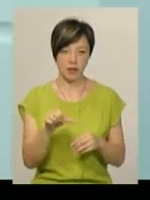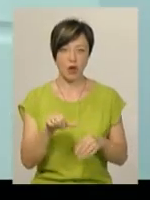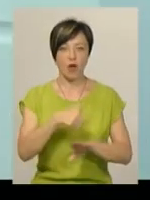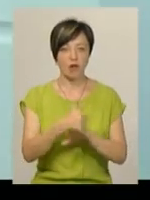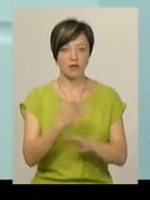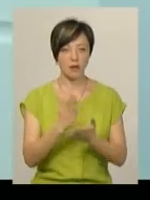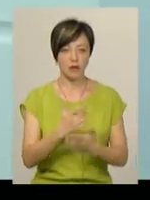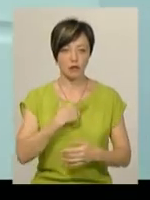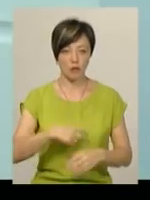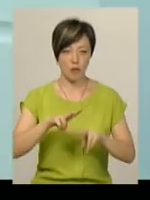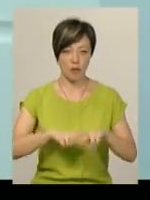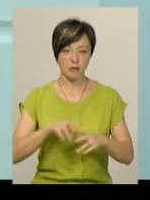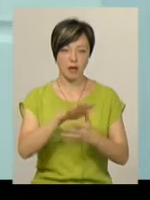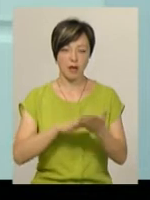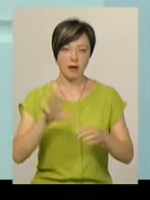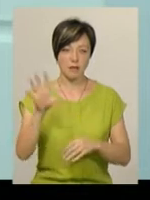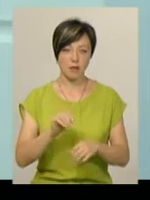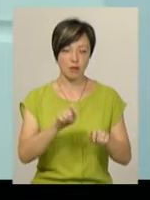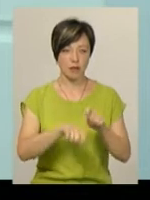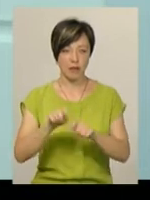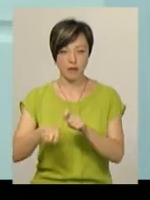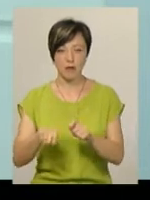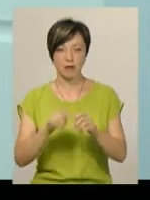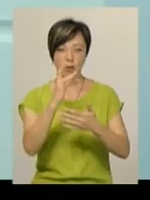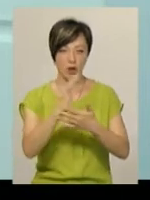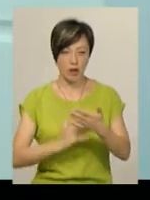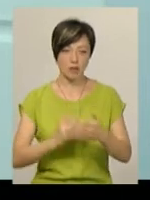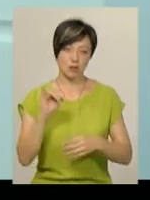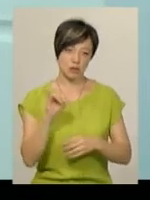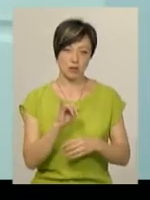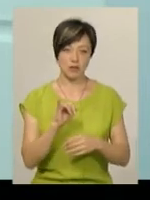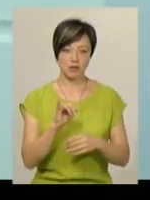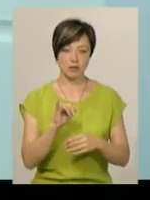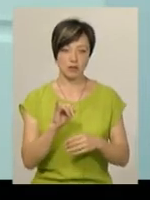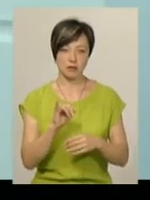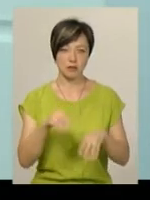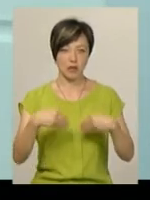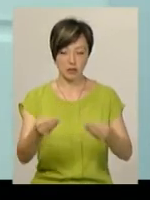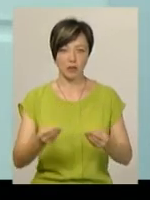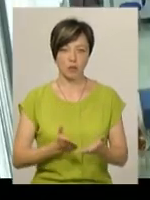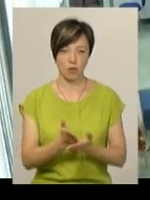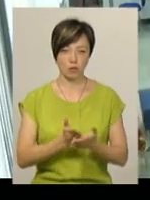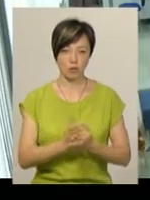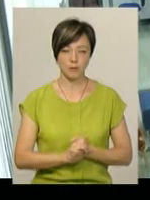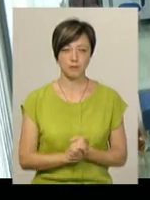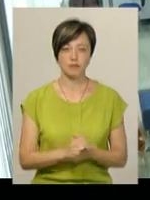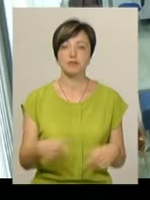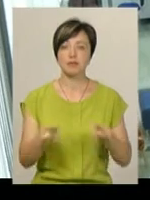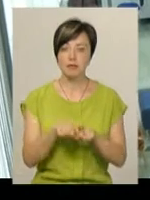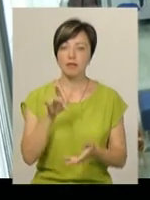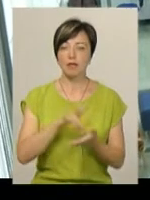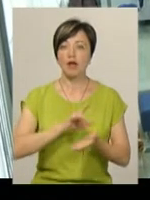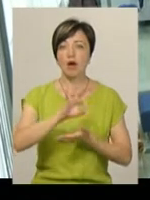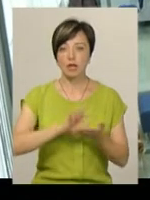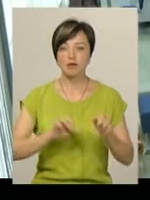Головне – мати з собою паспорт, далі це все можна перевірити по реєстру і надати послуги. Також у центрі